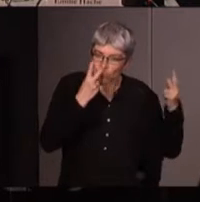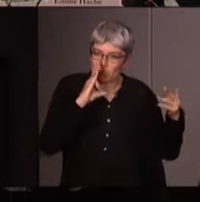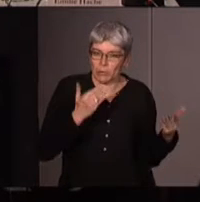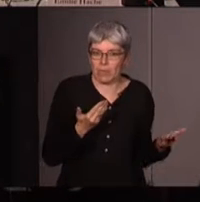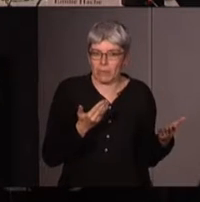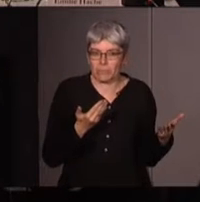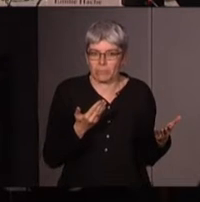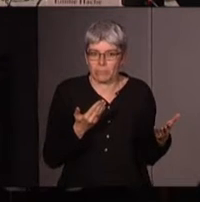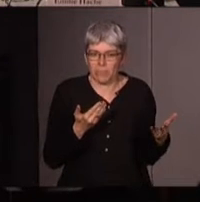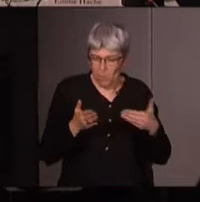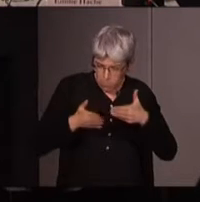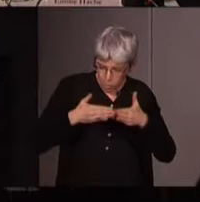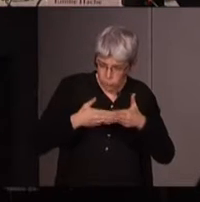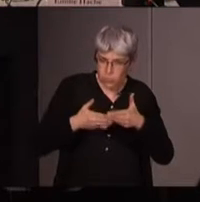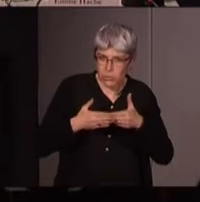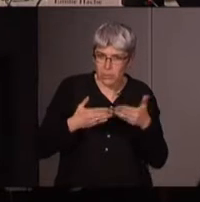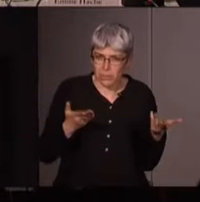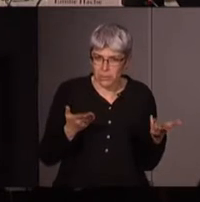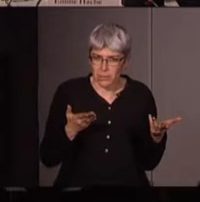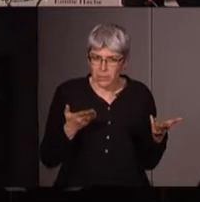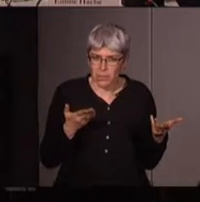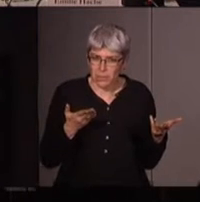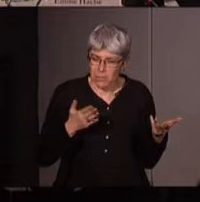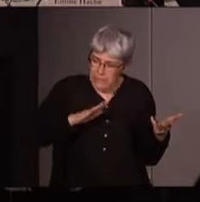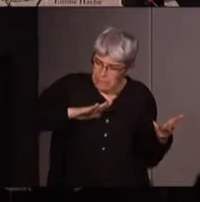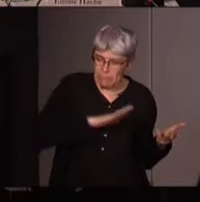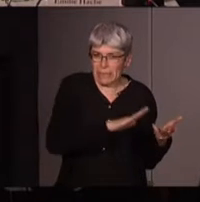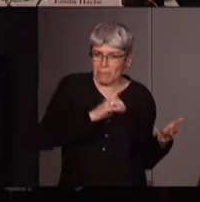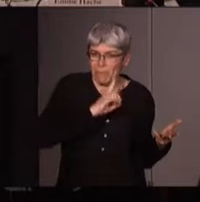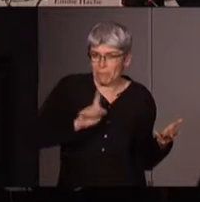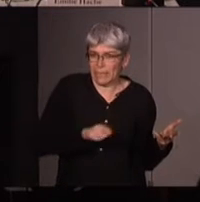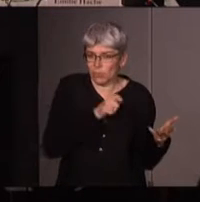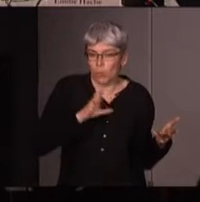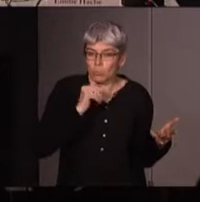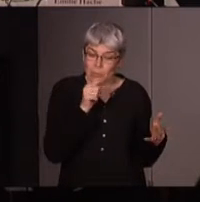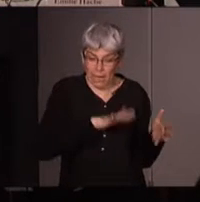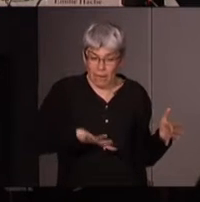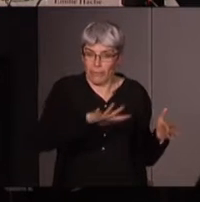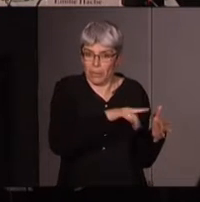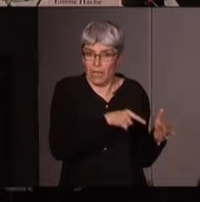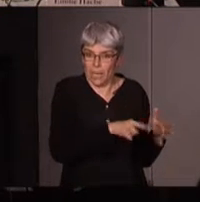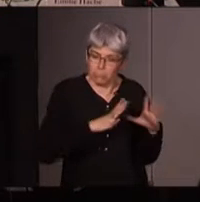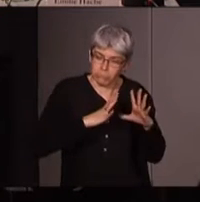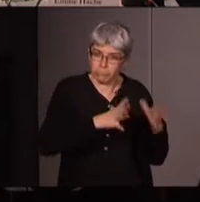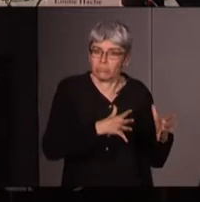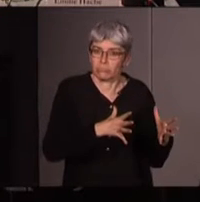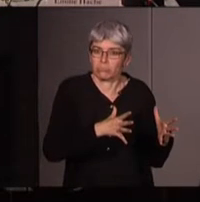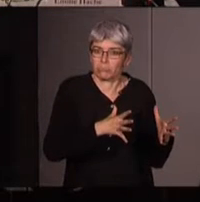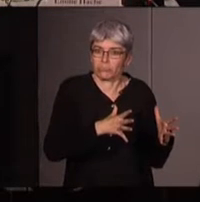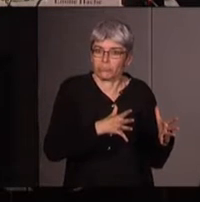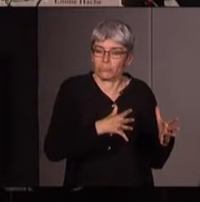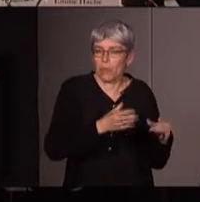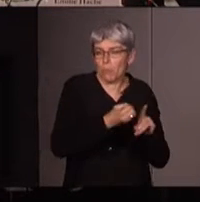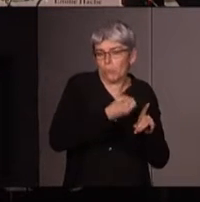au nom de cette proximité supposée des femmes avec la nature que ces dernières seraient très largement engagées du côté des luttes